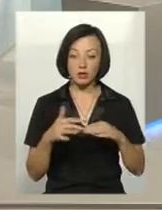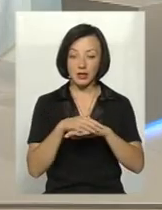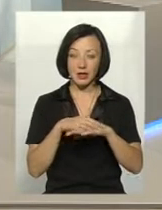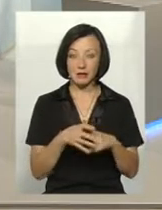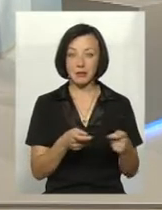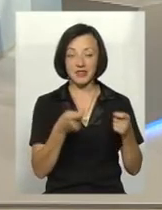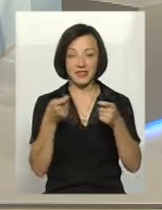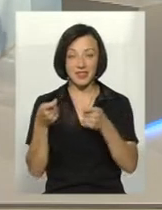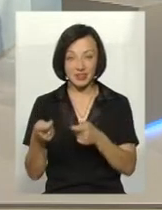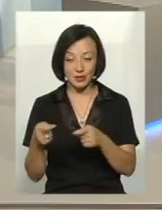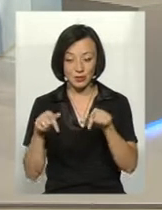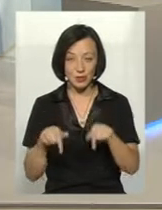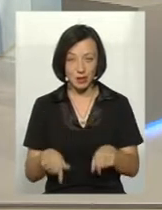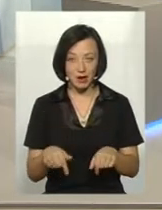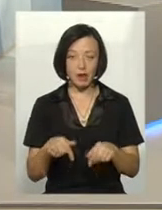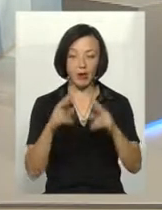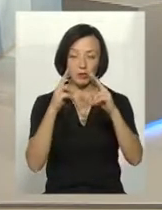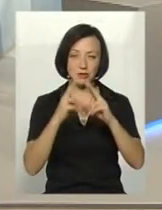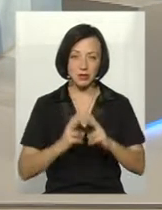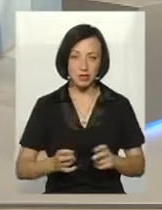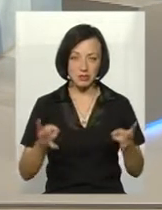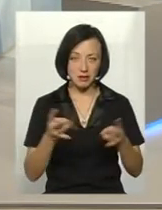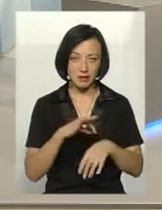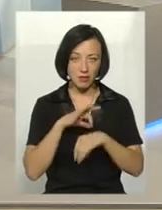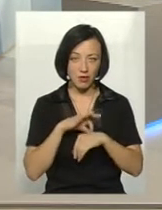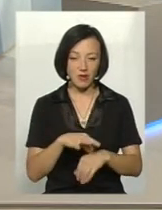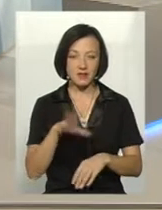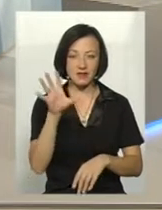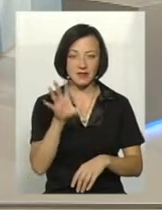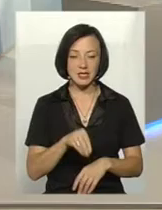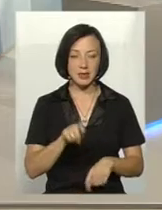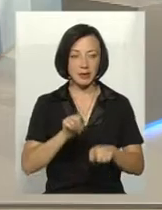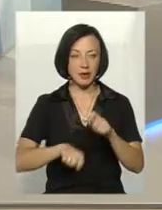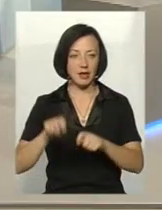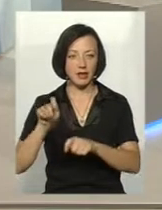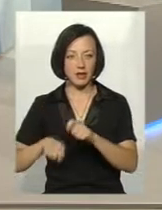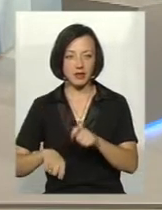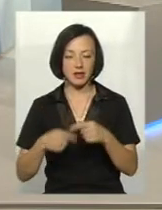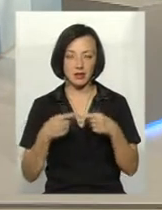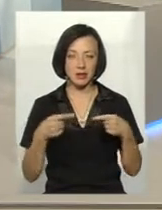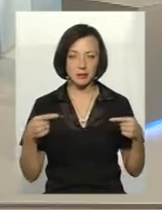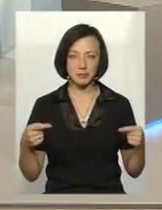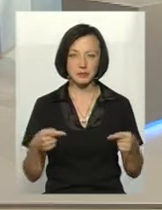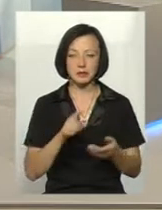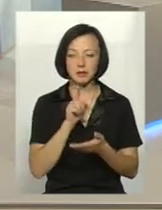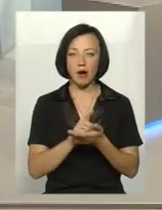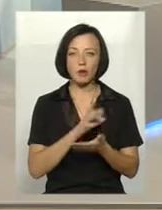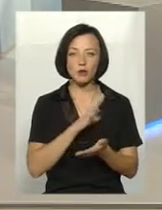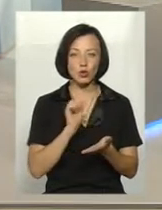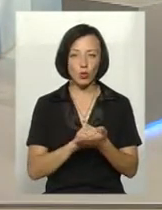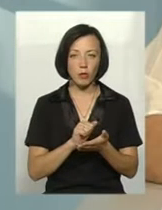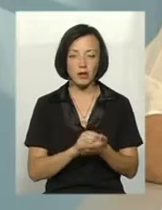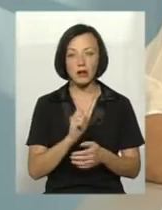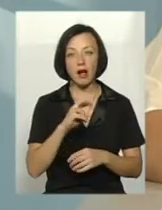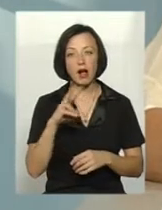привезти, ти маєш прийти всі перевірки. Звичайно. Звичайно. Всі мати бумаги, але щоб